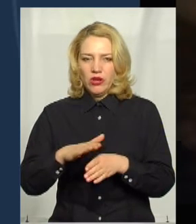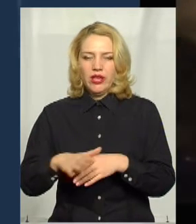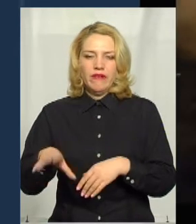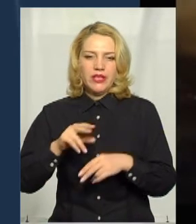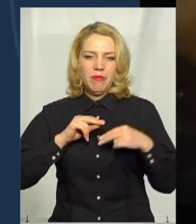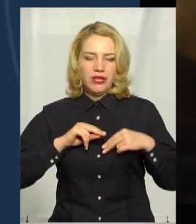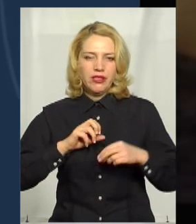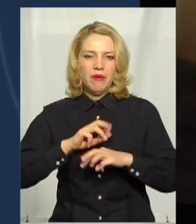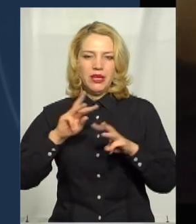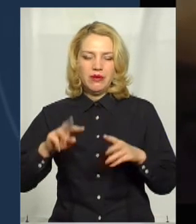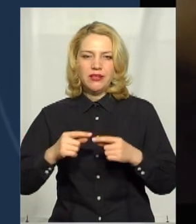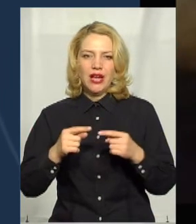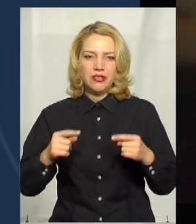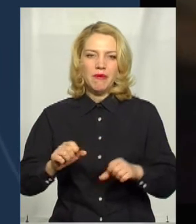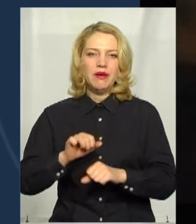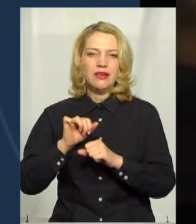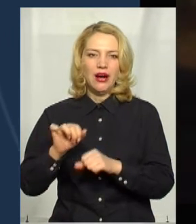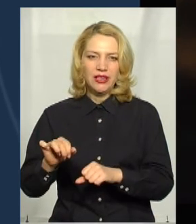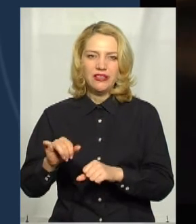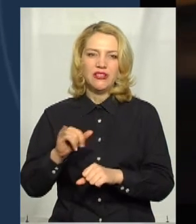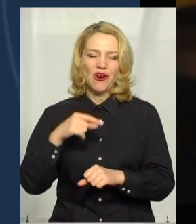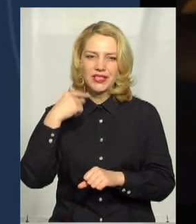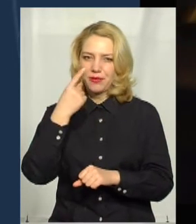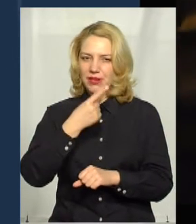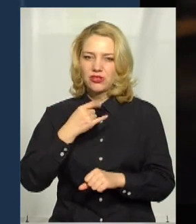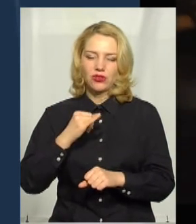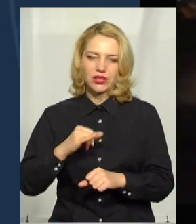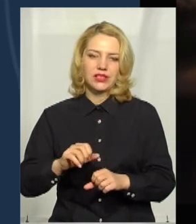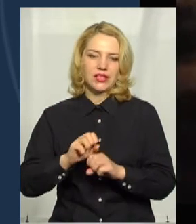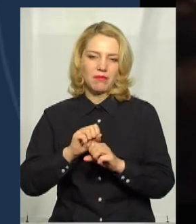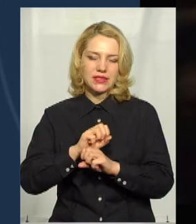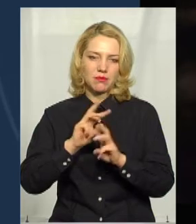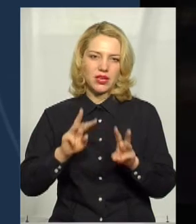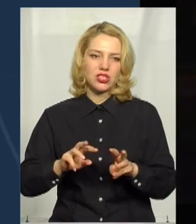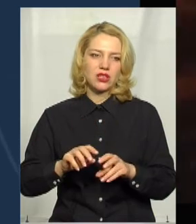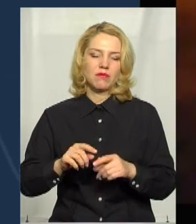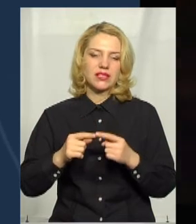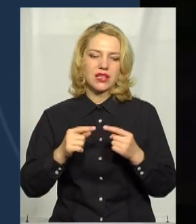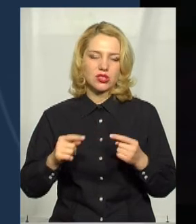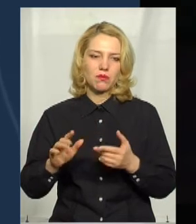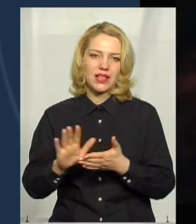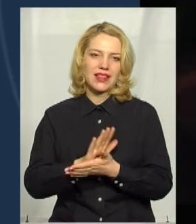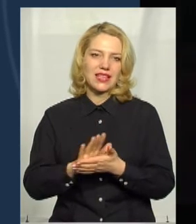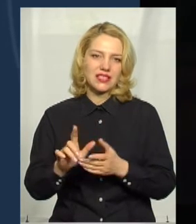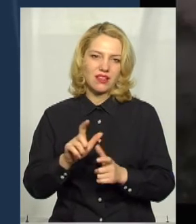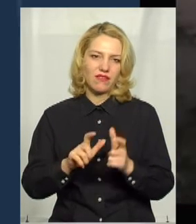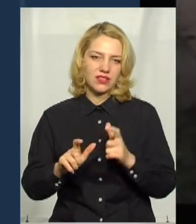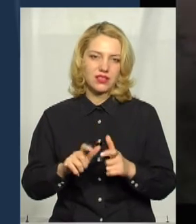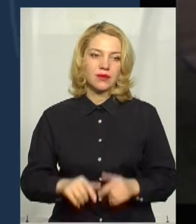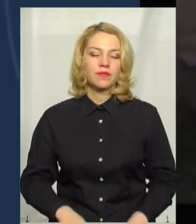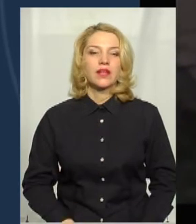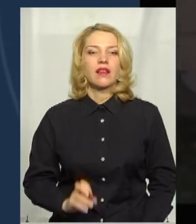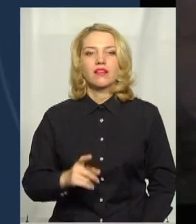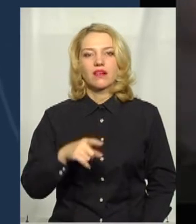працівники забезпечені засобами захисту. Особистого і забезпечені засобами дезінфекції. Робота проводиться. І, як Ви